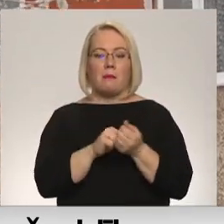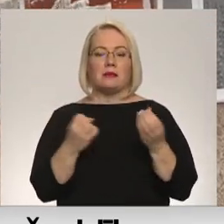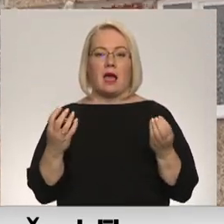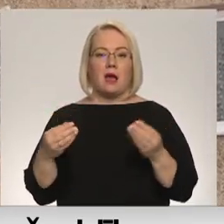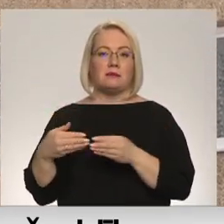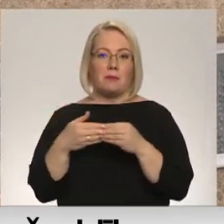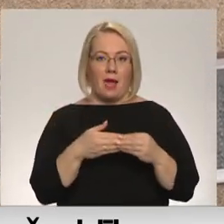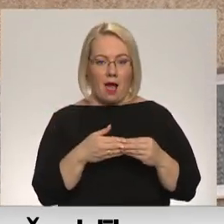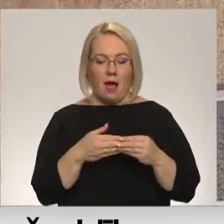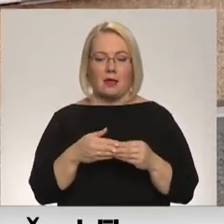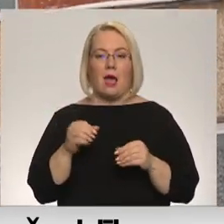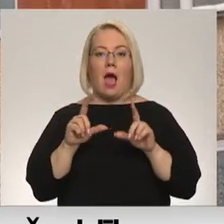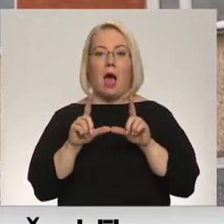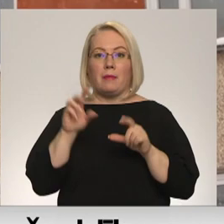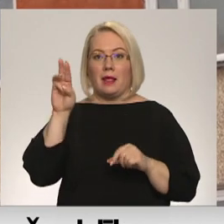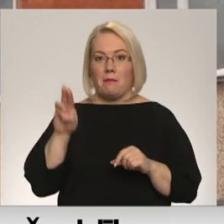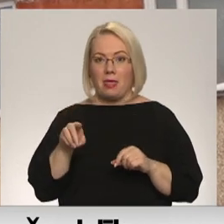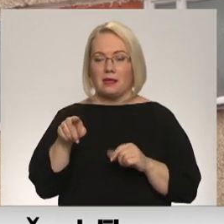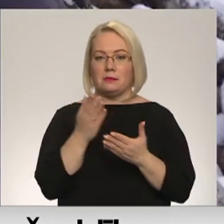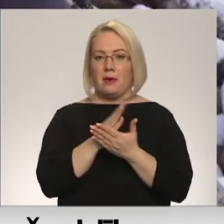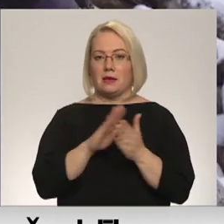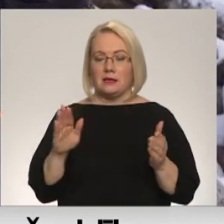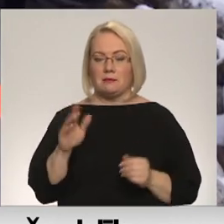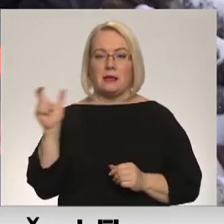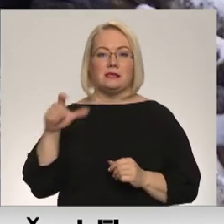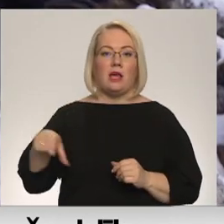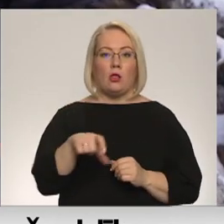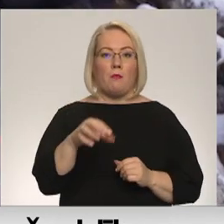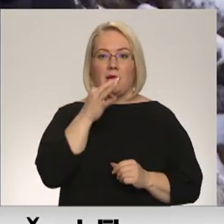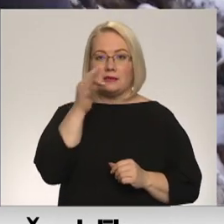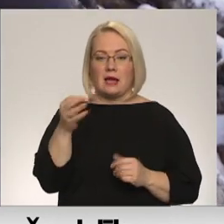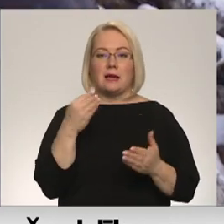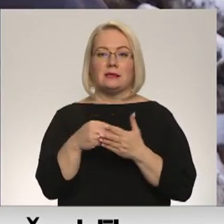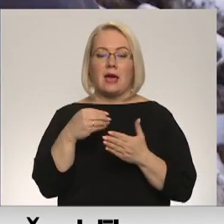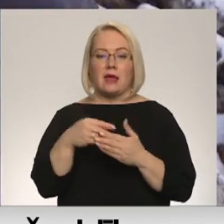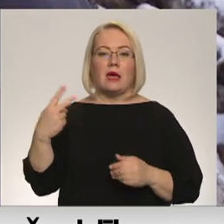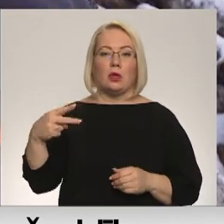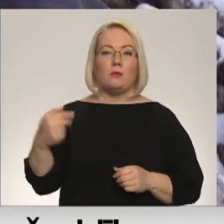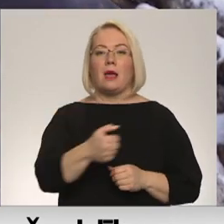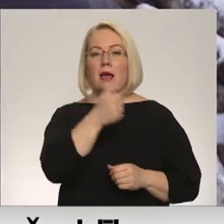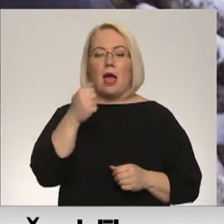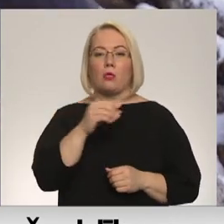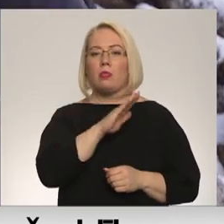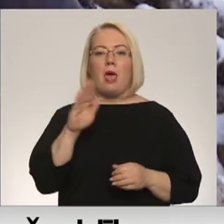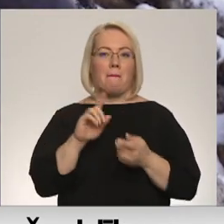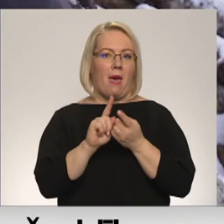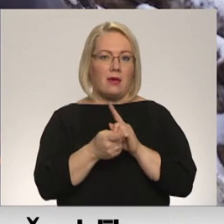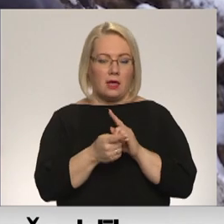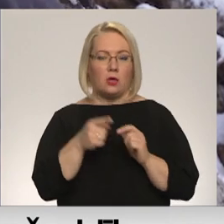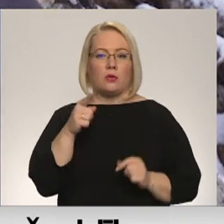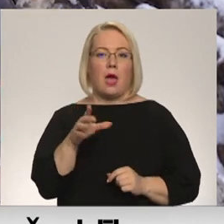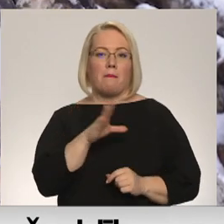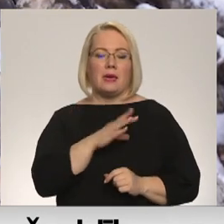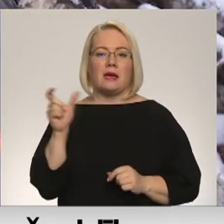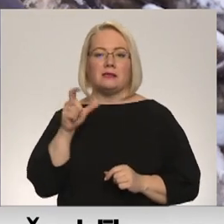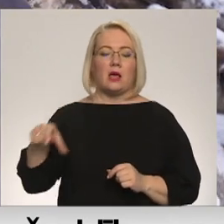Aprīlī gan tas beigsies. Tikmēr zilpē atzīst, tarifu 20 gadus izdevies nemainīt, jo tāds bijis bijušā